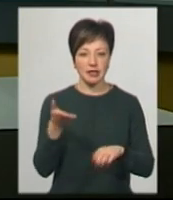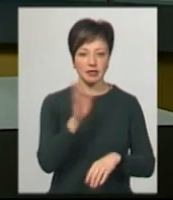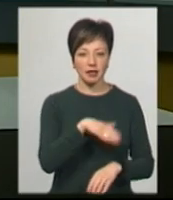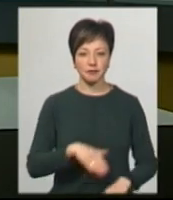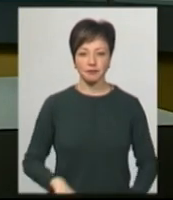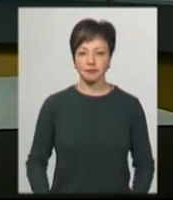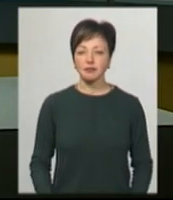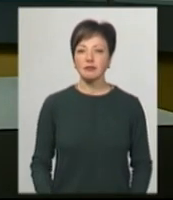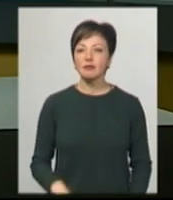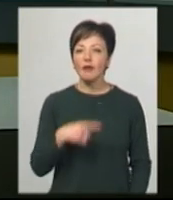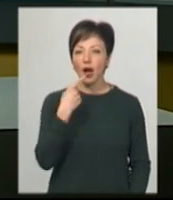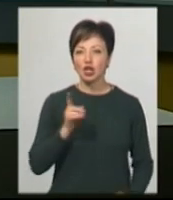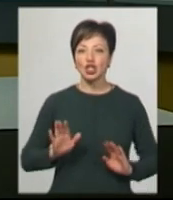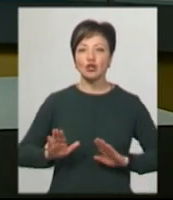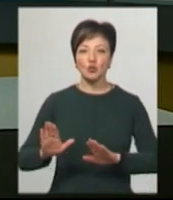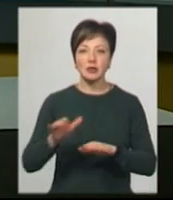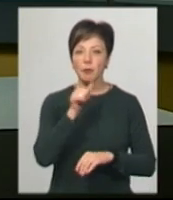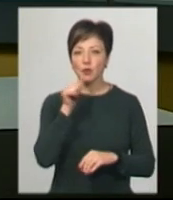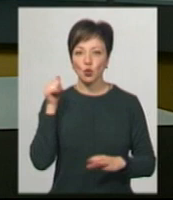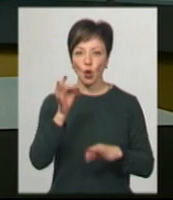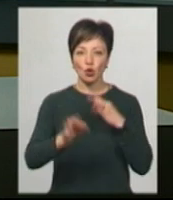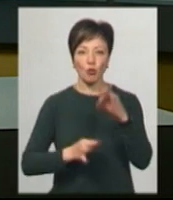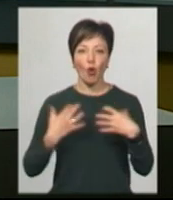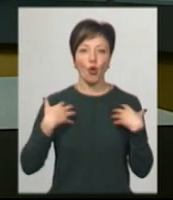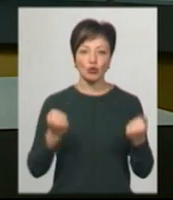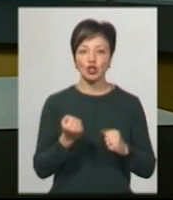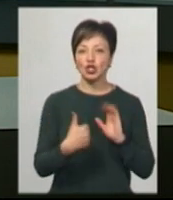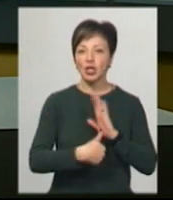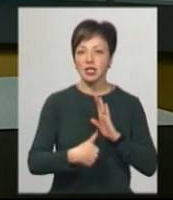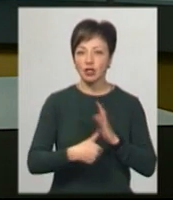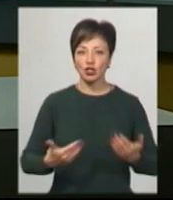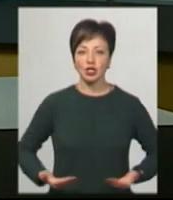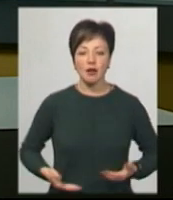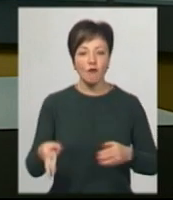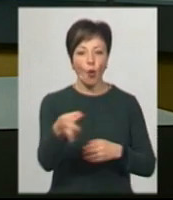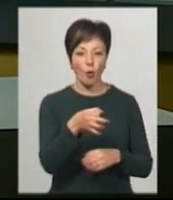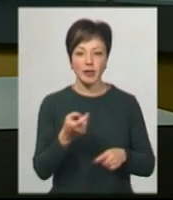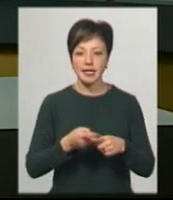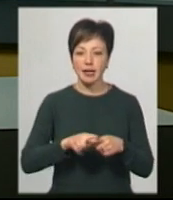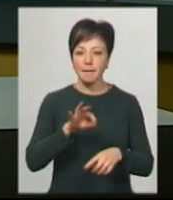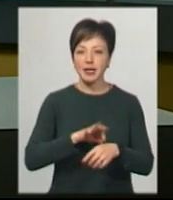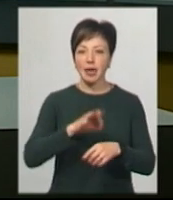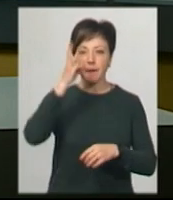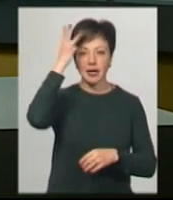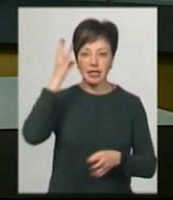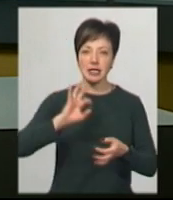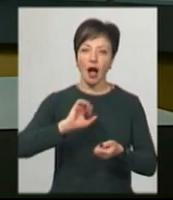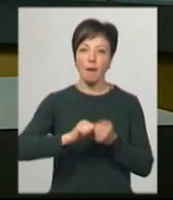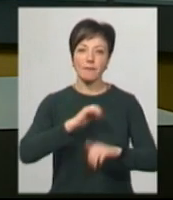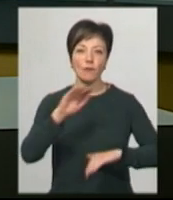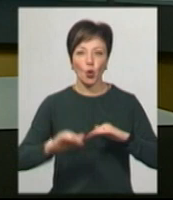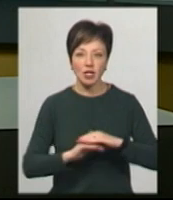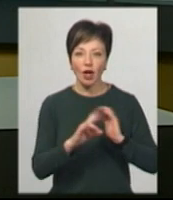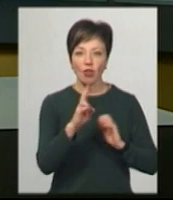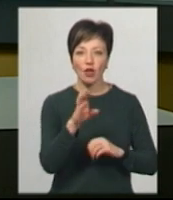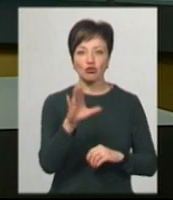Зі слів Оксани Ситницької, за минулу добу одужало шестеро жителів області. Це пацієнти з Хмельницького, Кам'янця-Подільського